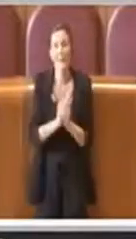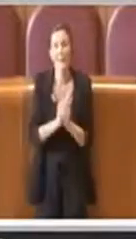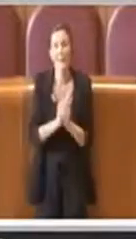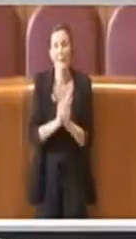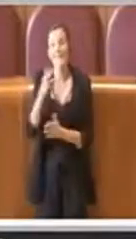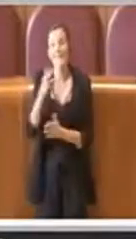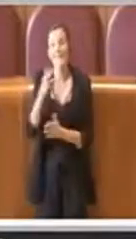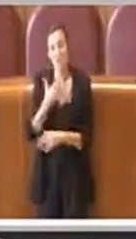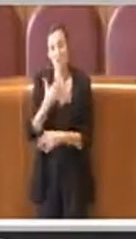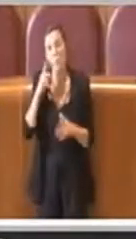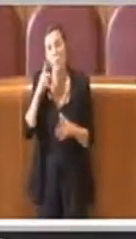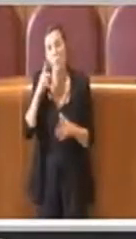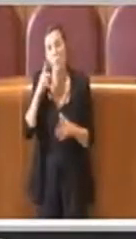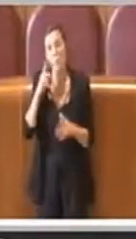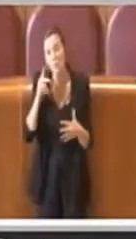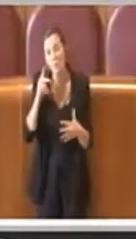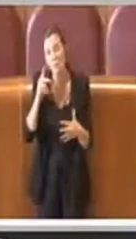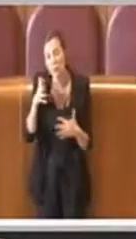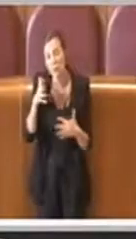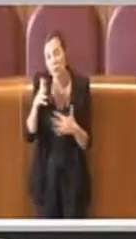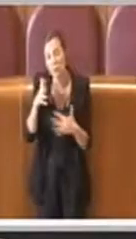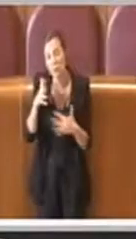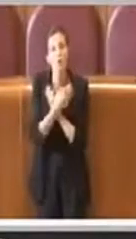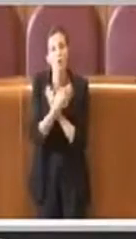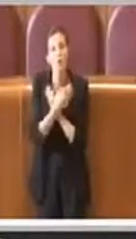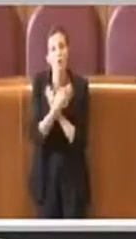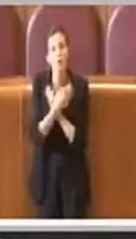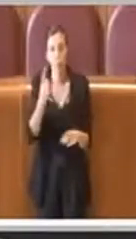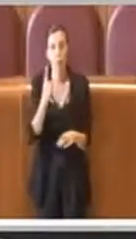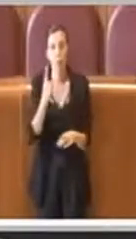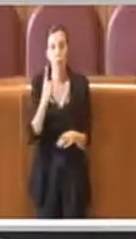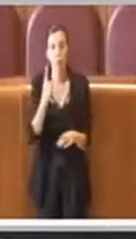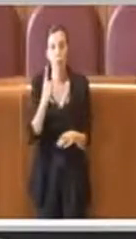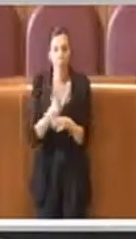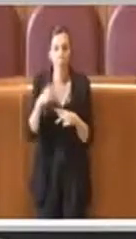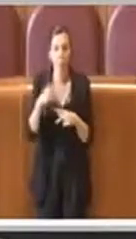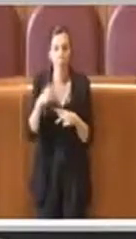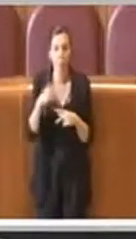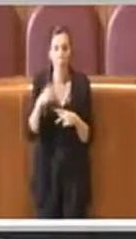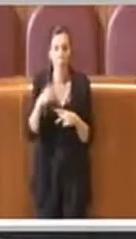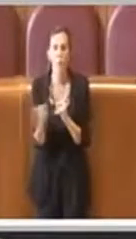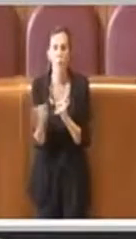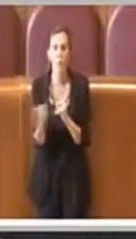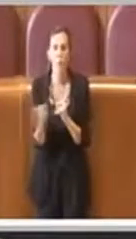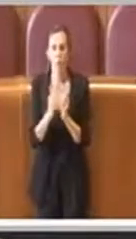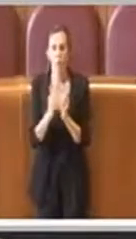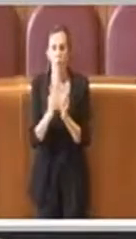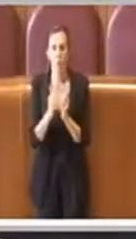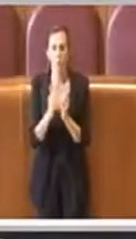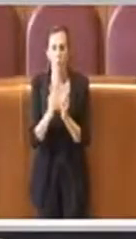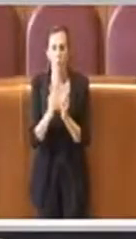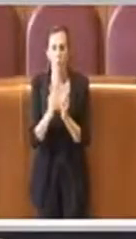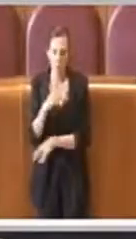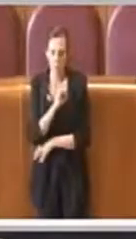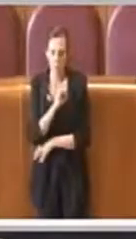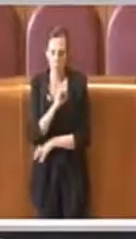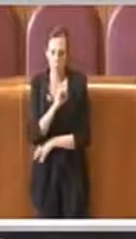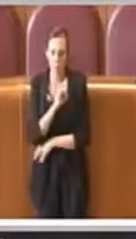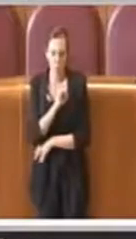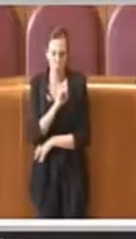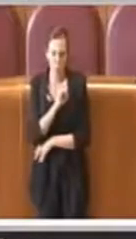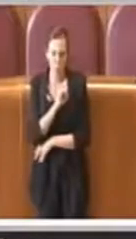da approfondire è giusto che questo venga fatto per la tranquillità di tutti e sono anche fiduciosa nel